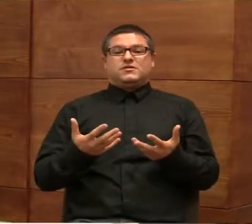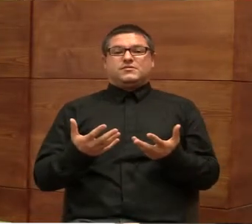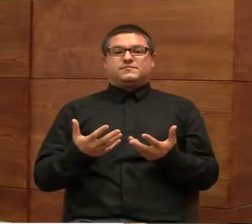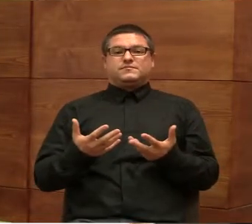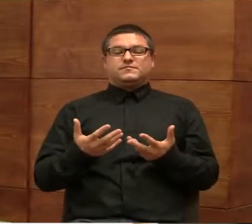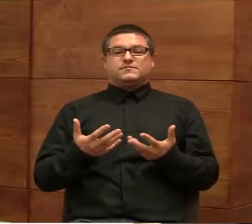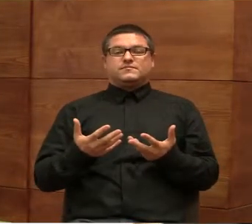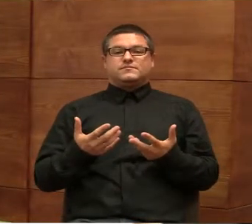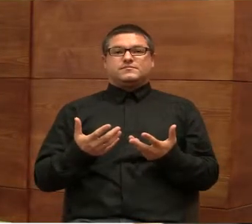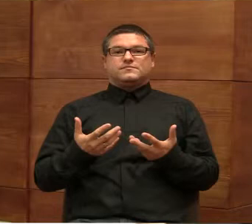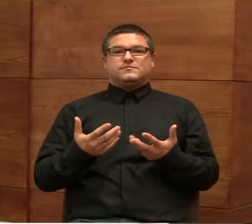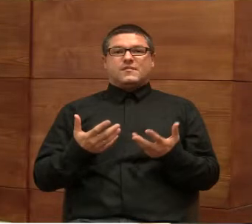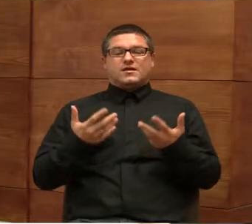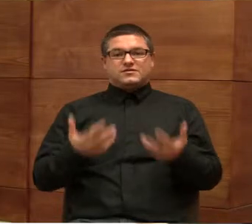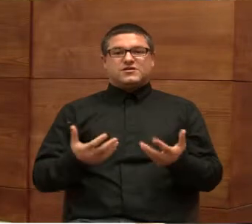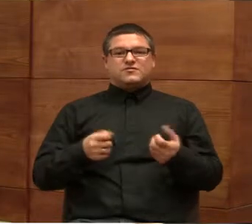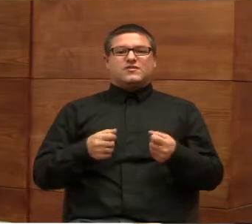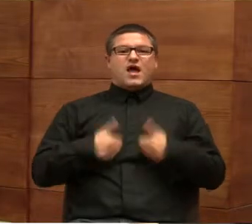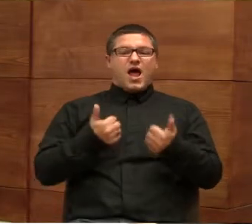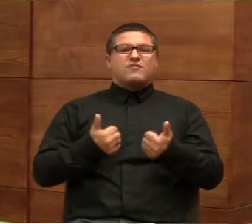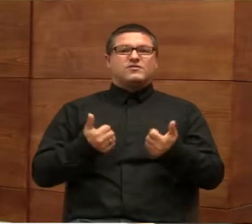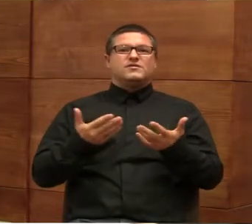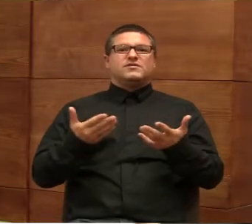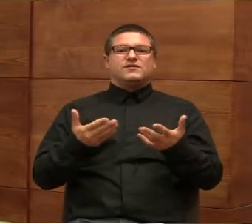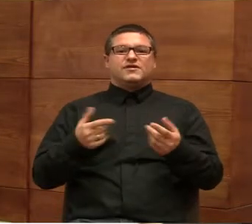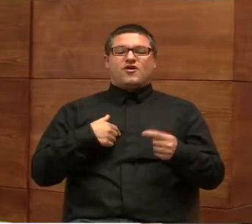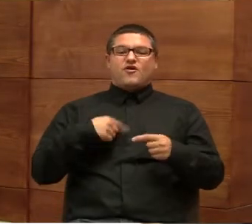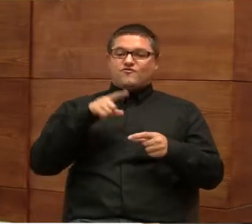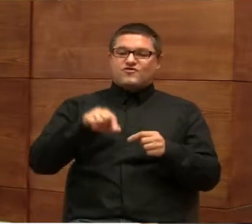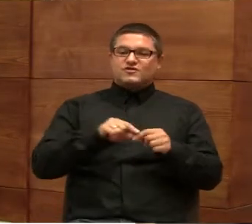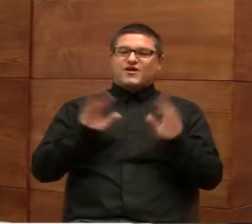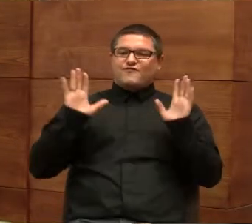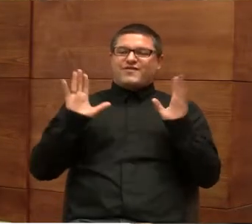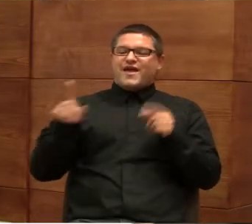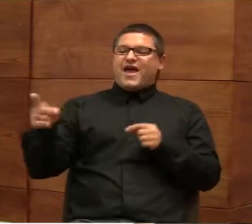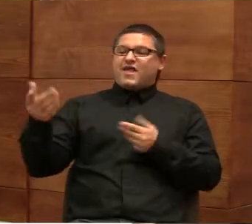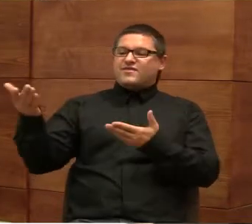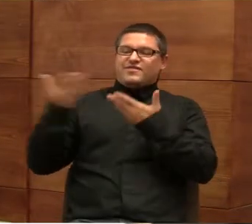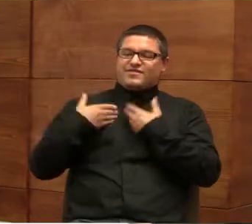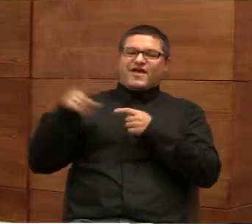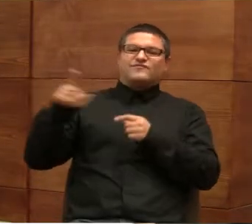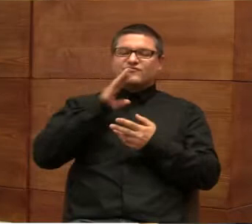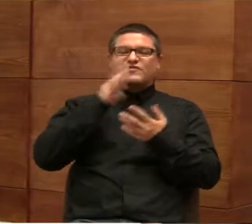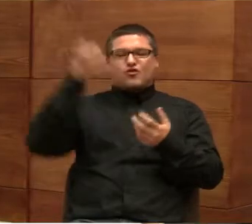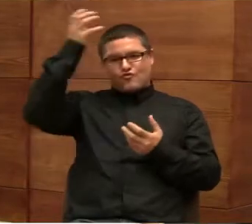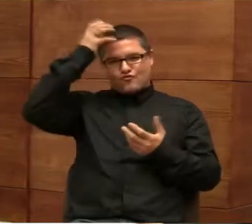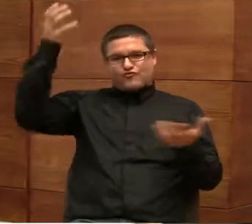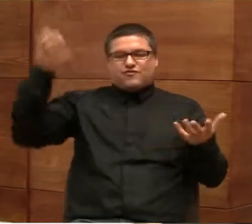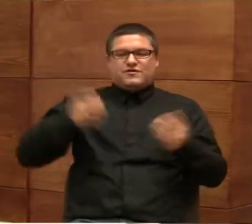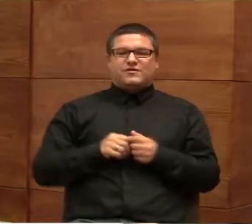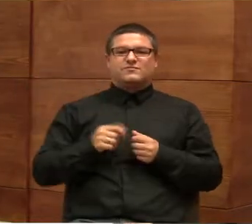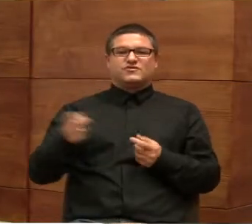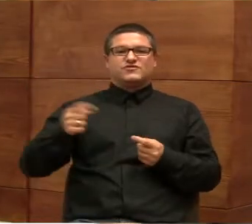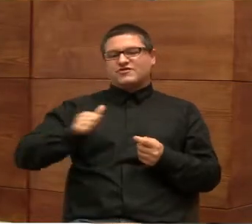znaczy, chcą być poddanym w ciągu, że to był i był księciem. Tak to krótko jednostronne wygląda, że niektórym